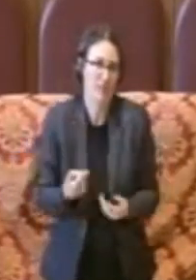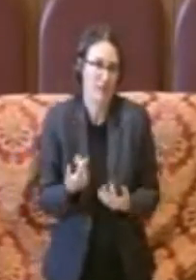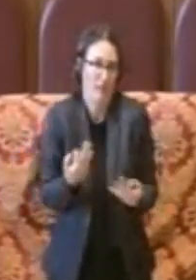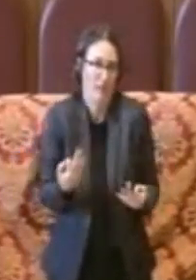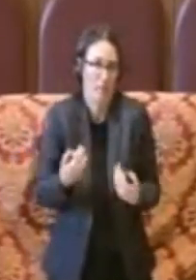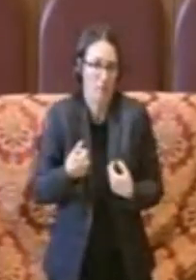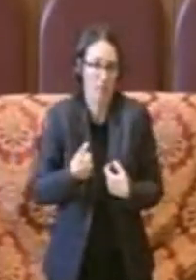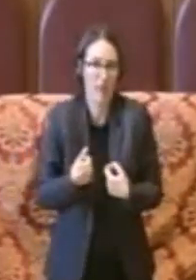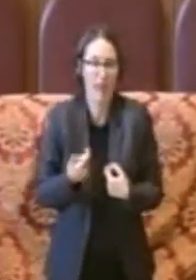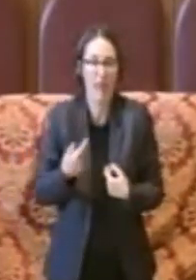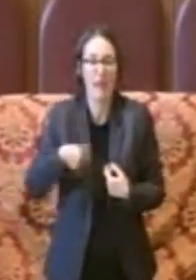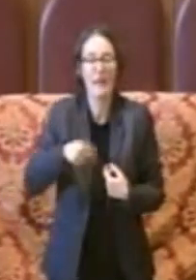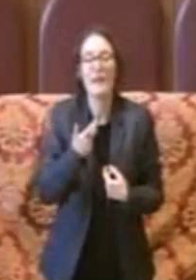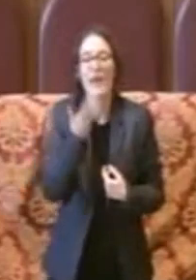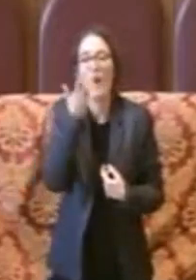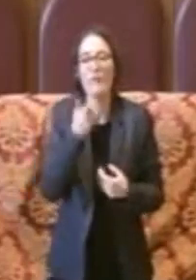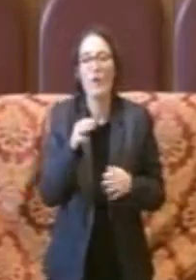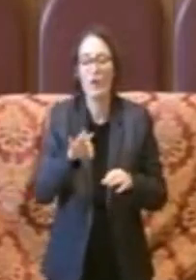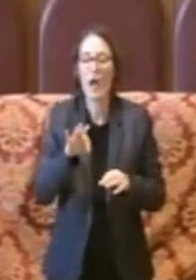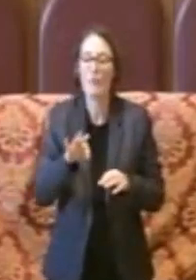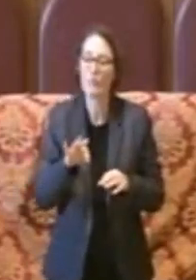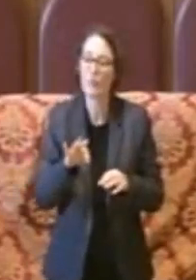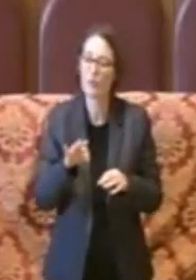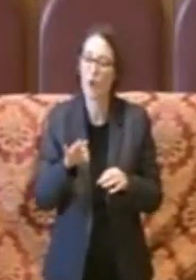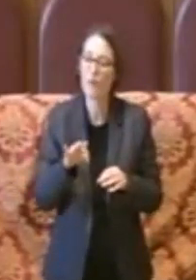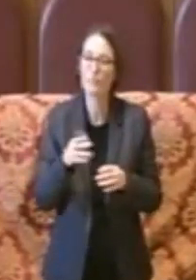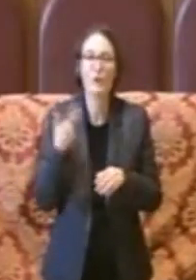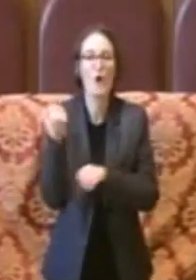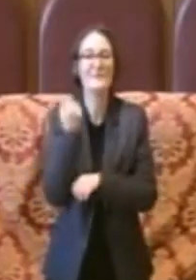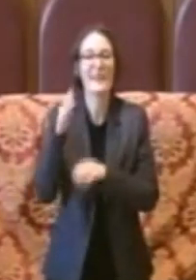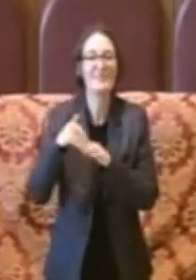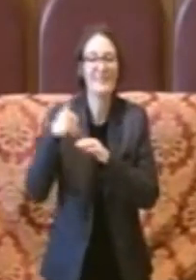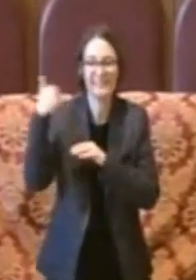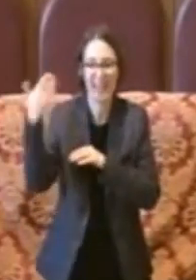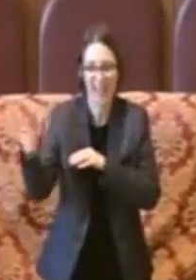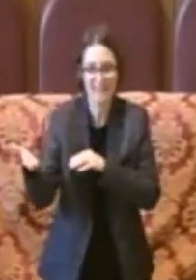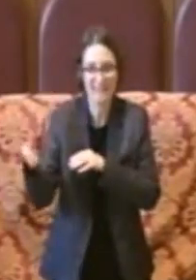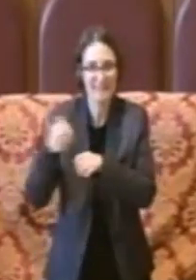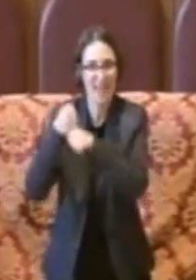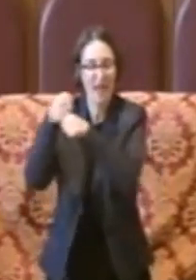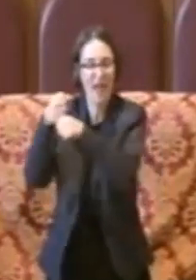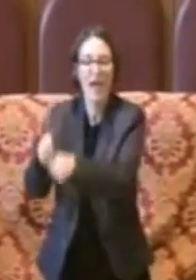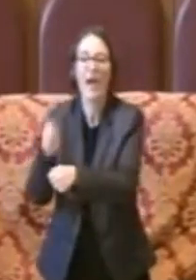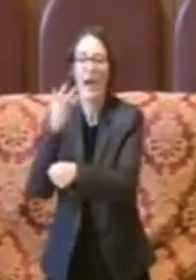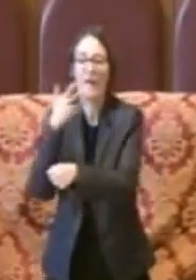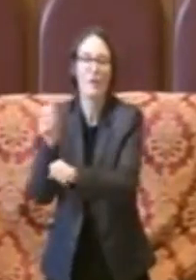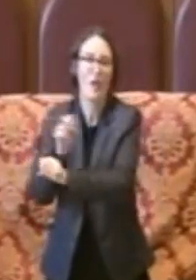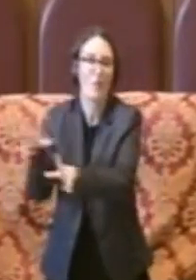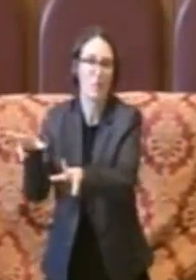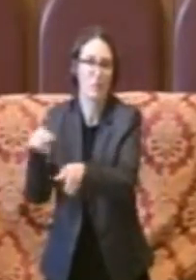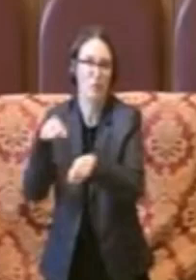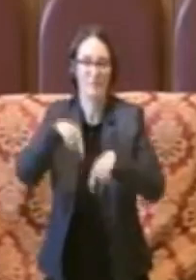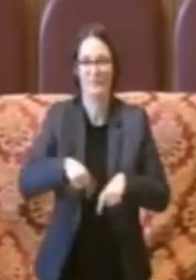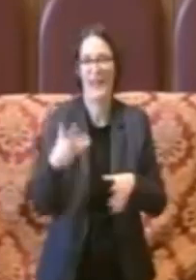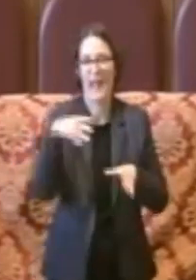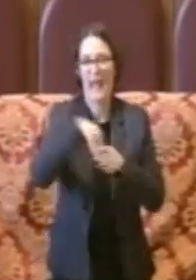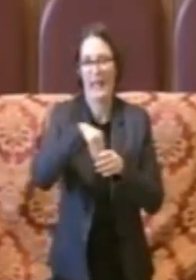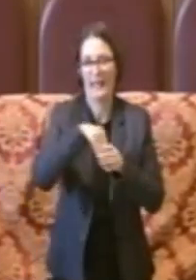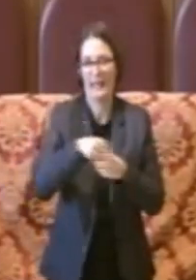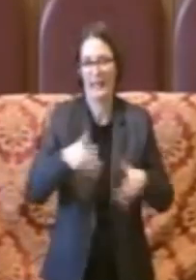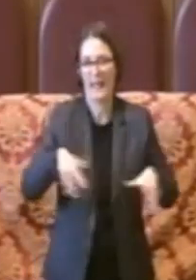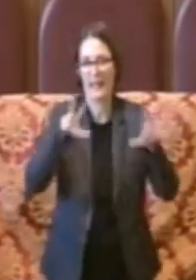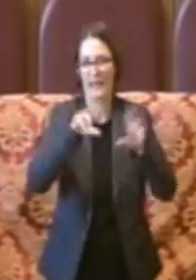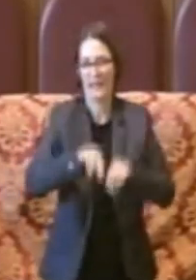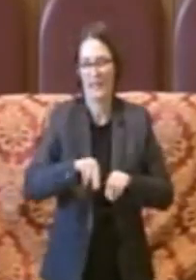reinternalizzare alcuni delle attività e dei servizi o comunque evitare che questi servizi